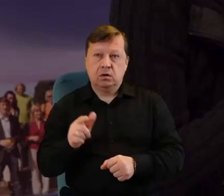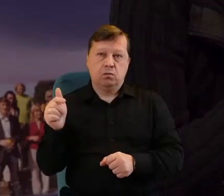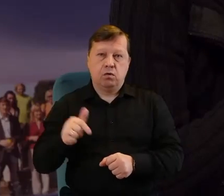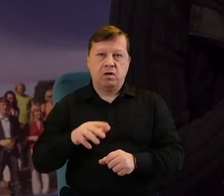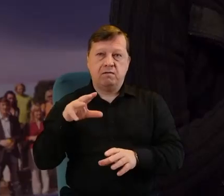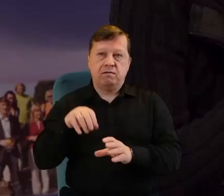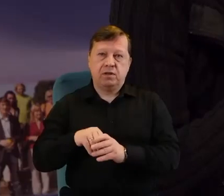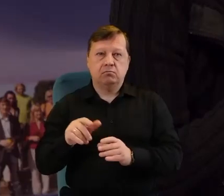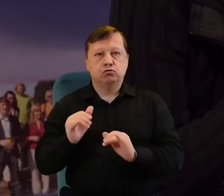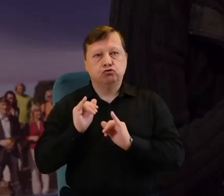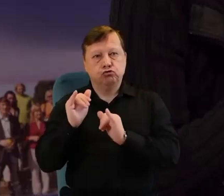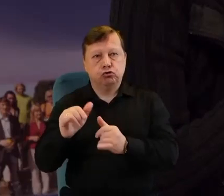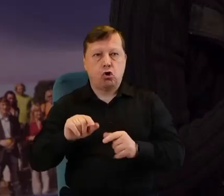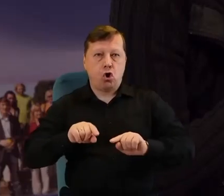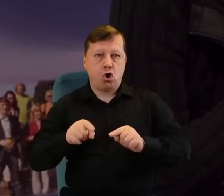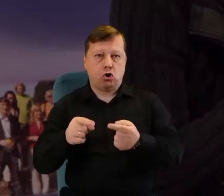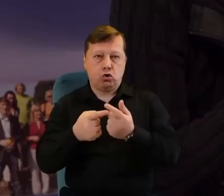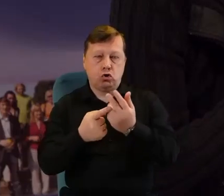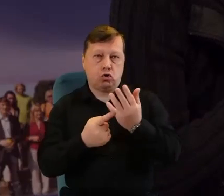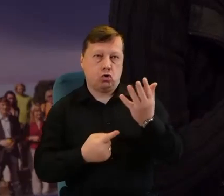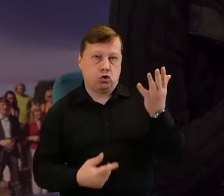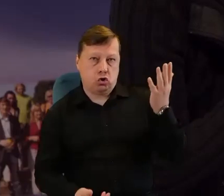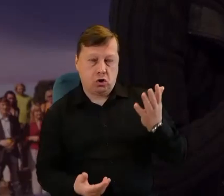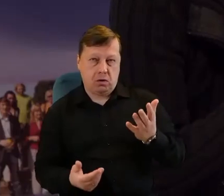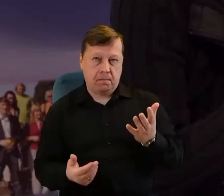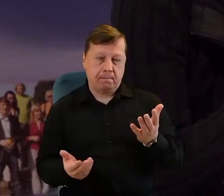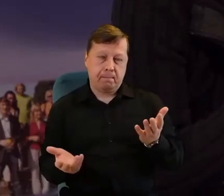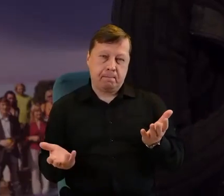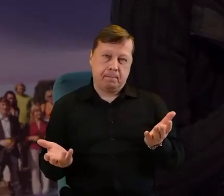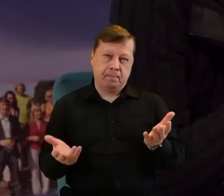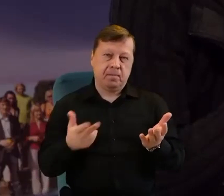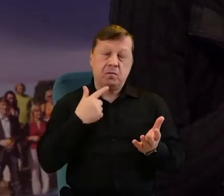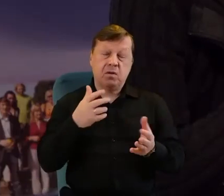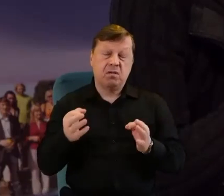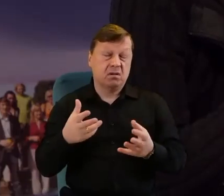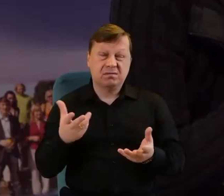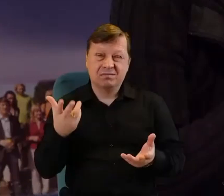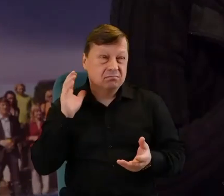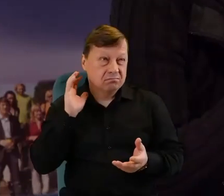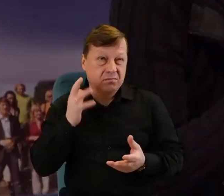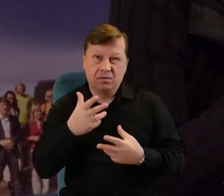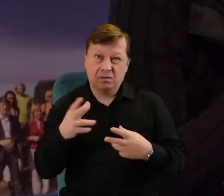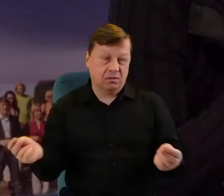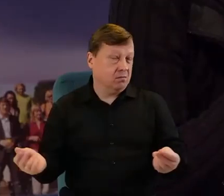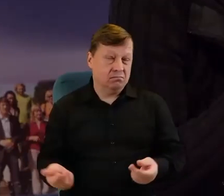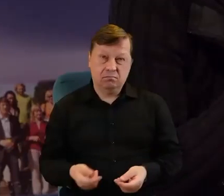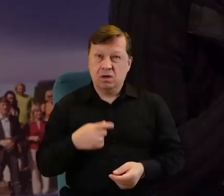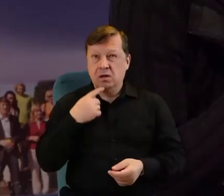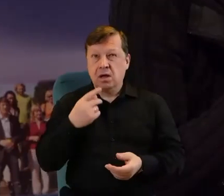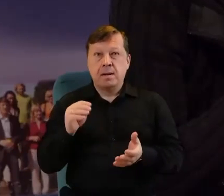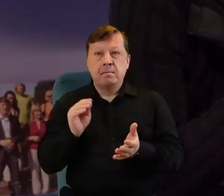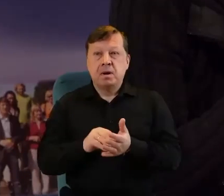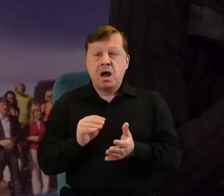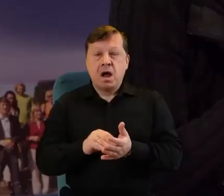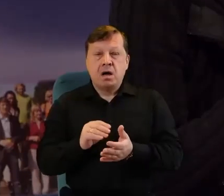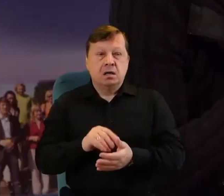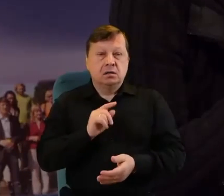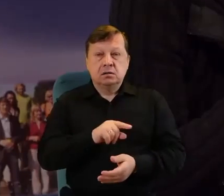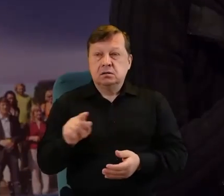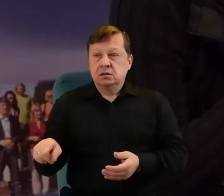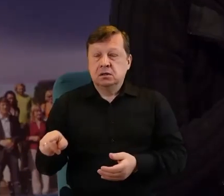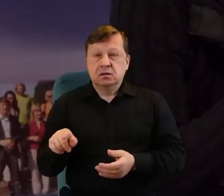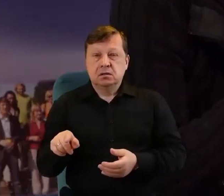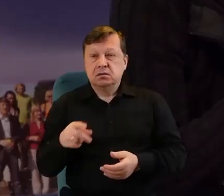organizacji, możliwe działania. No tak obecnie nie jest, w zasadzie tych różnic w praktyce nie ma i w